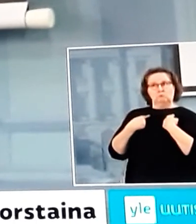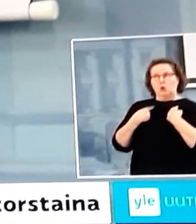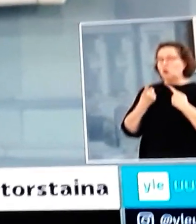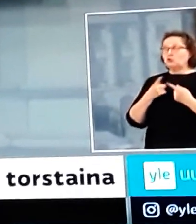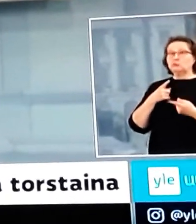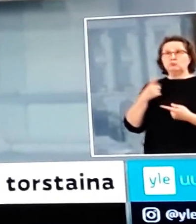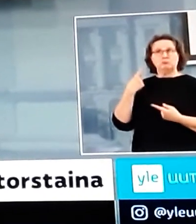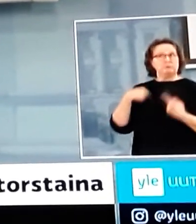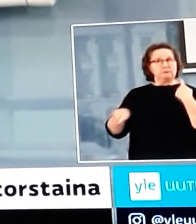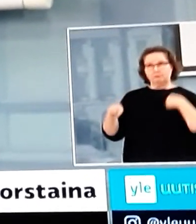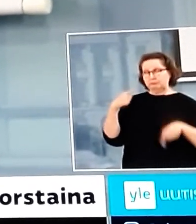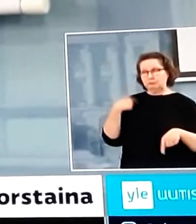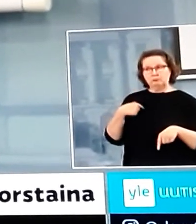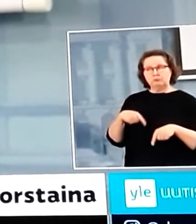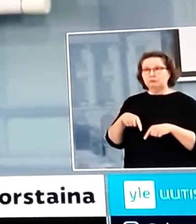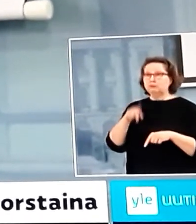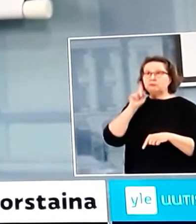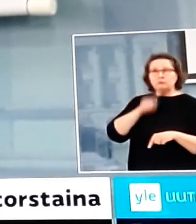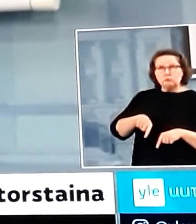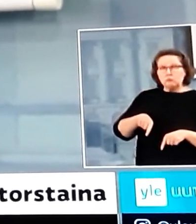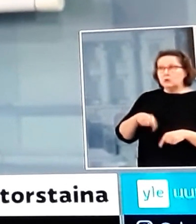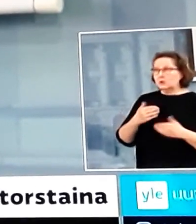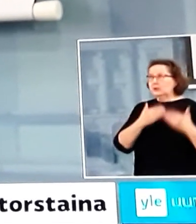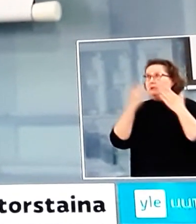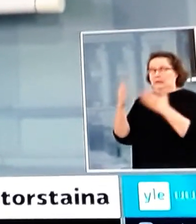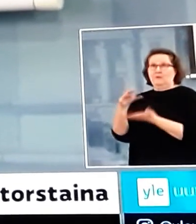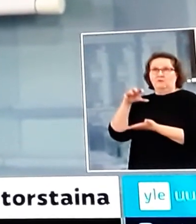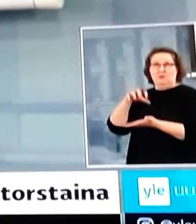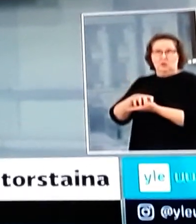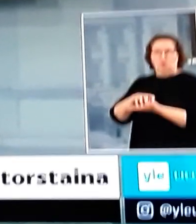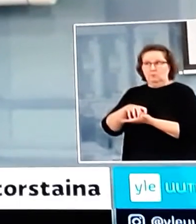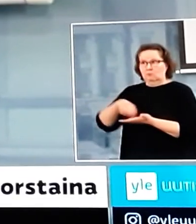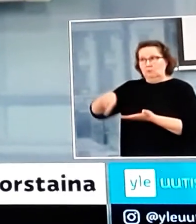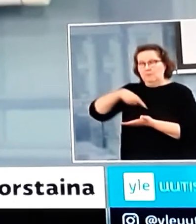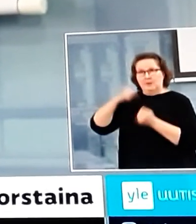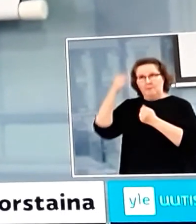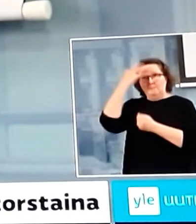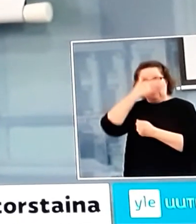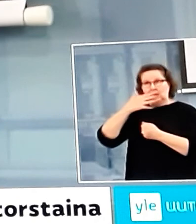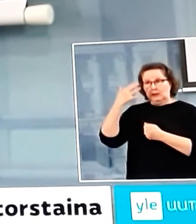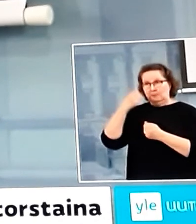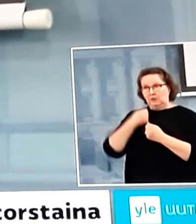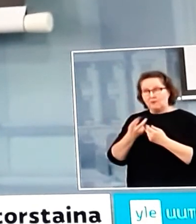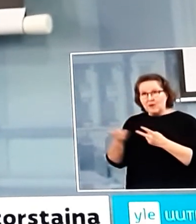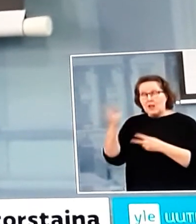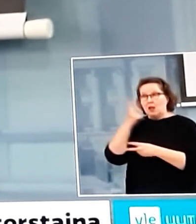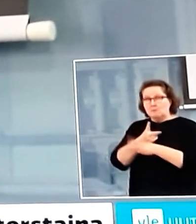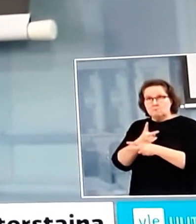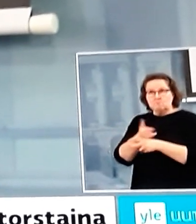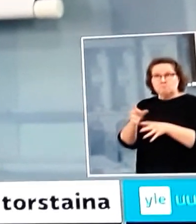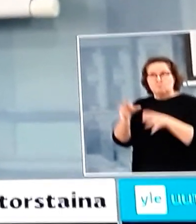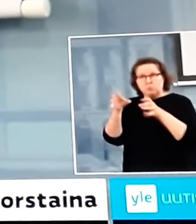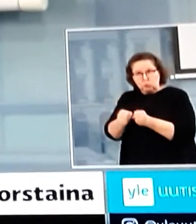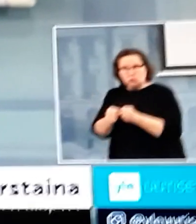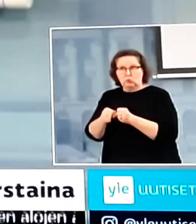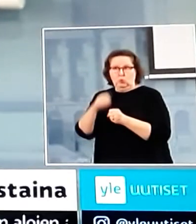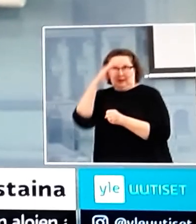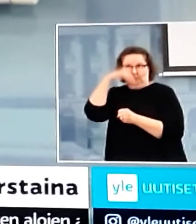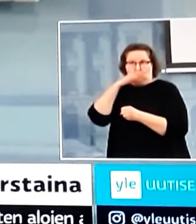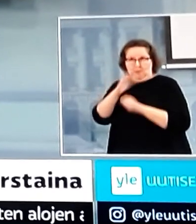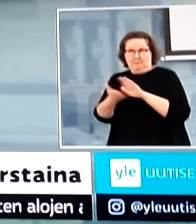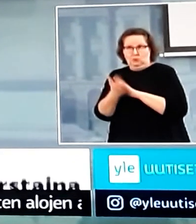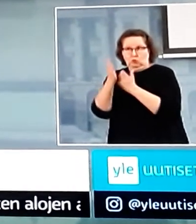tarvitaanko vielä kovempaa puuttumista ihmisten perusoikeuksiin. Mutta tämä on totta kai ison